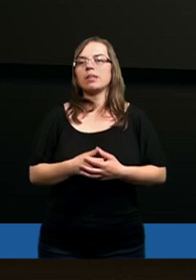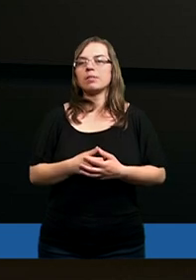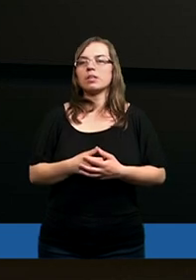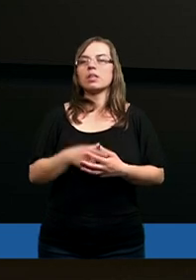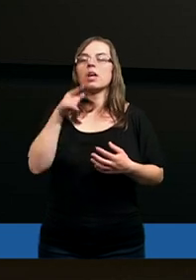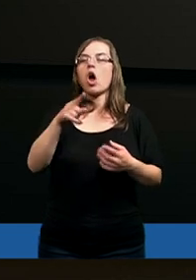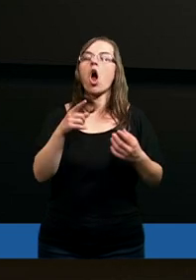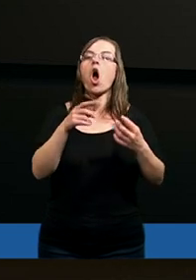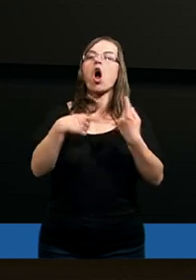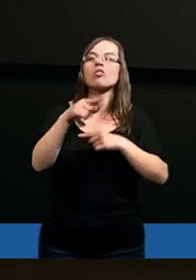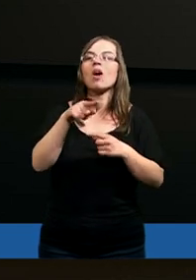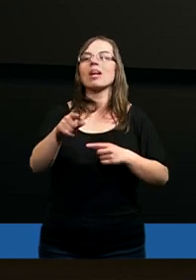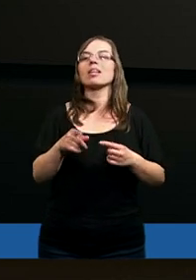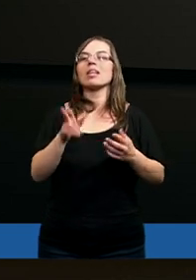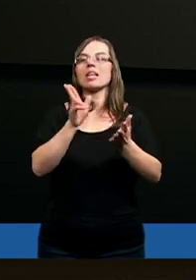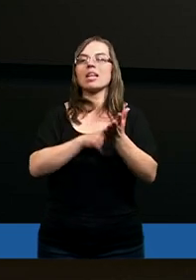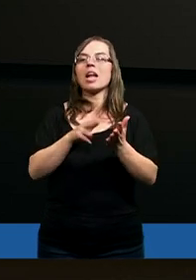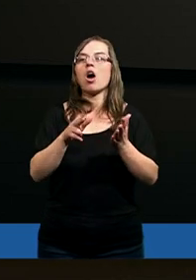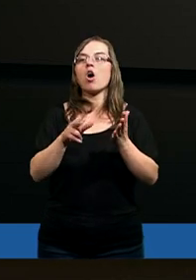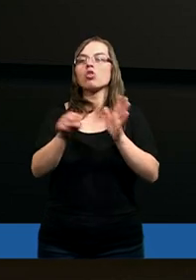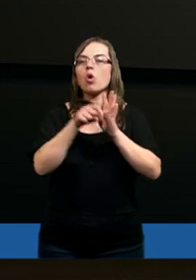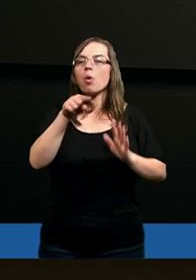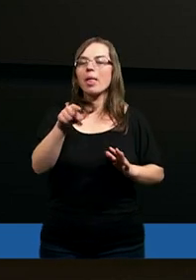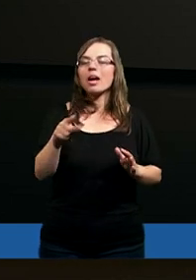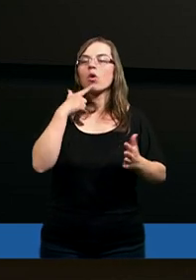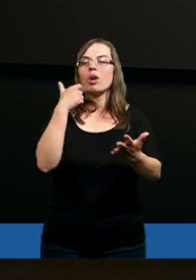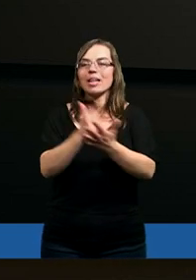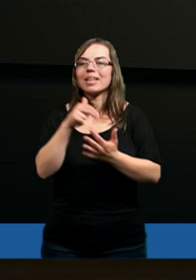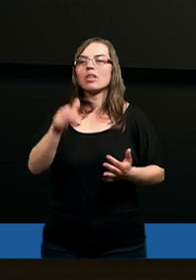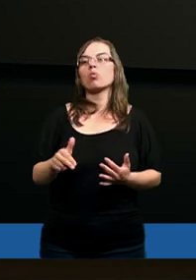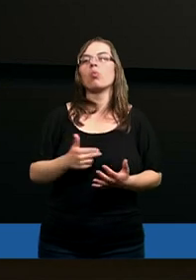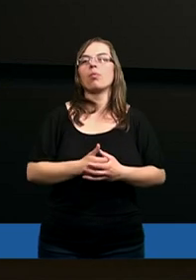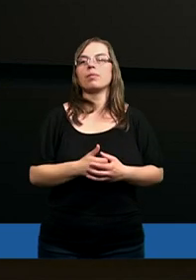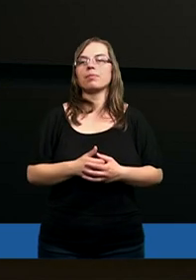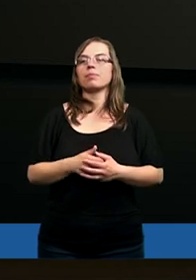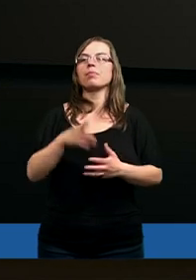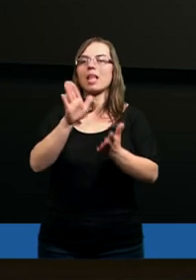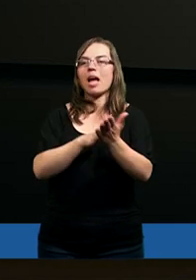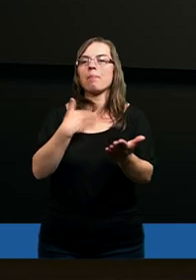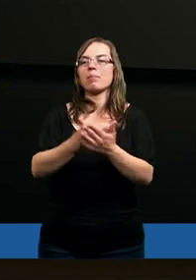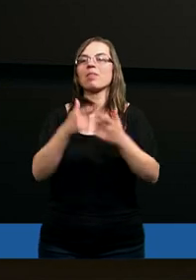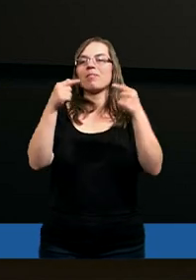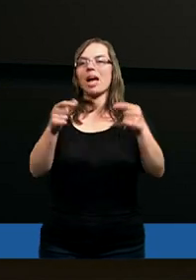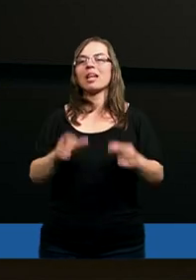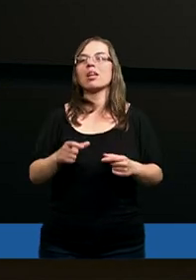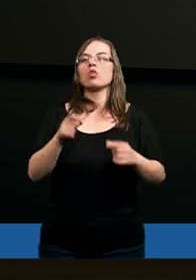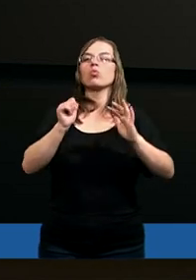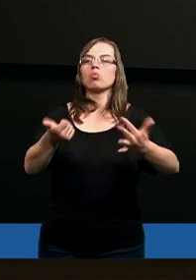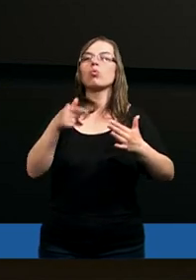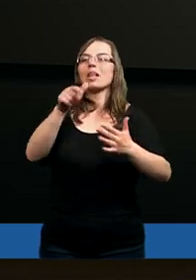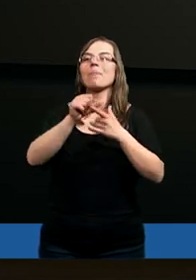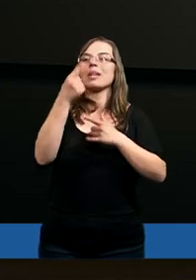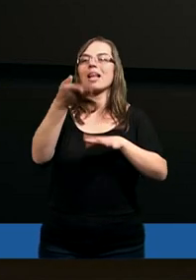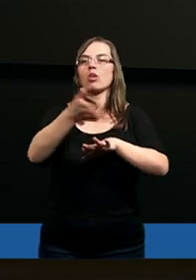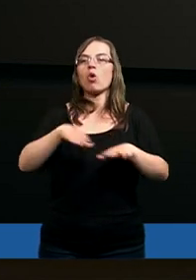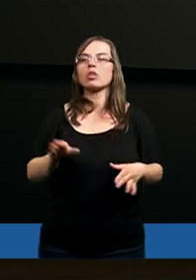odwołałem do tego, odwołałem nasze myśli do tego listu. Na przykład werset szósty. Tam jest